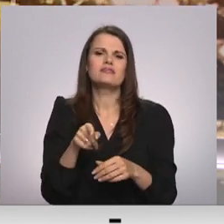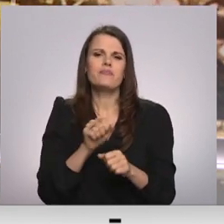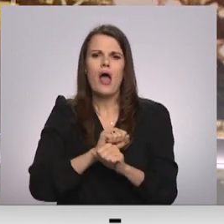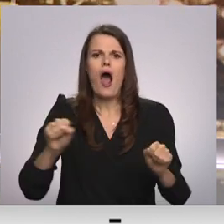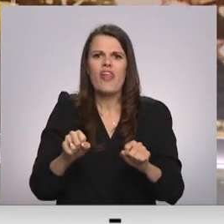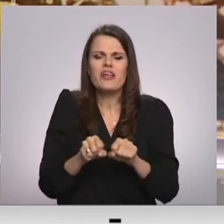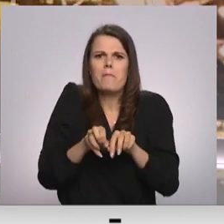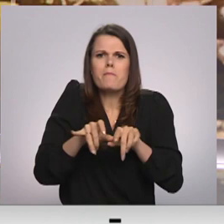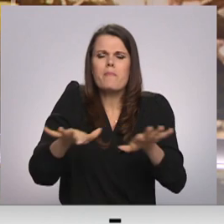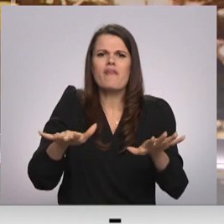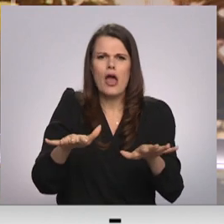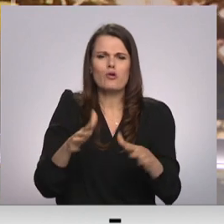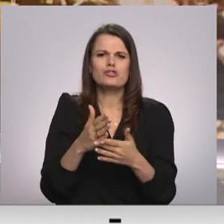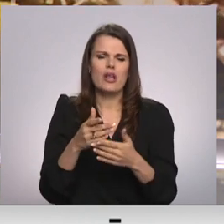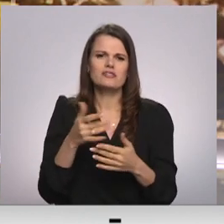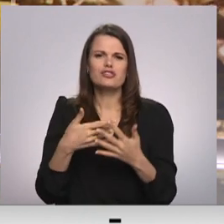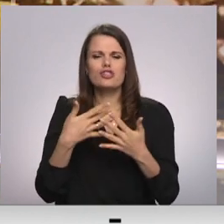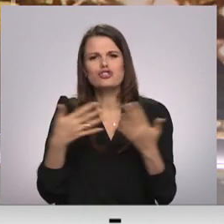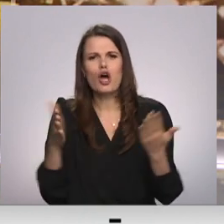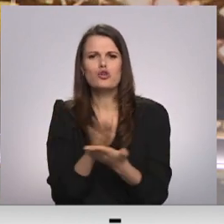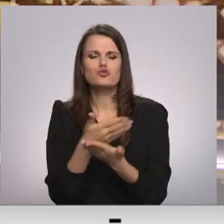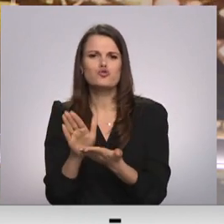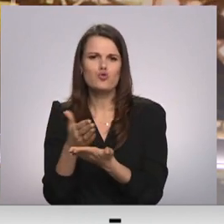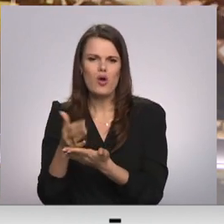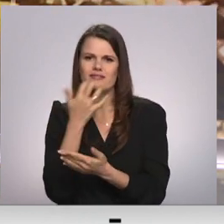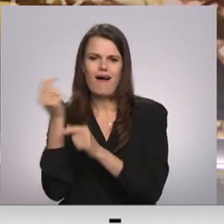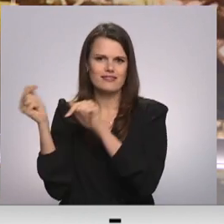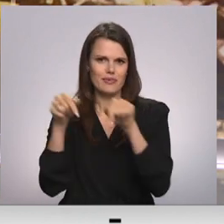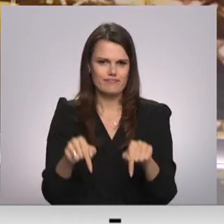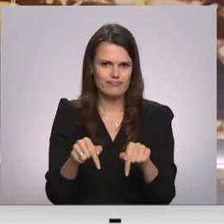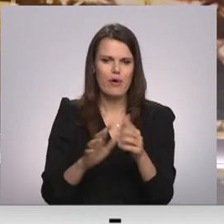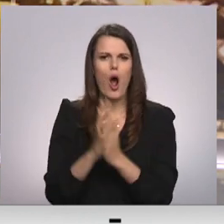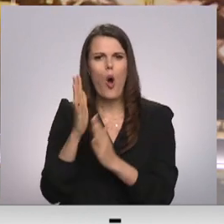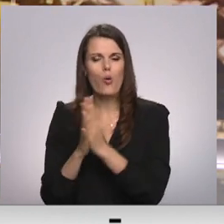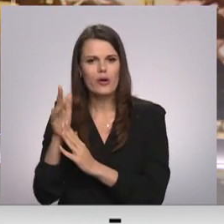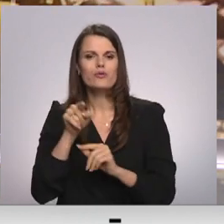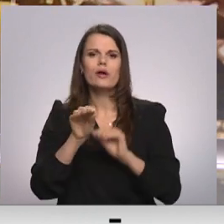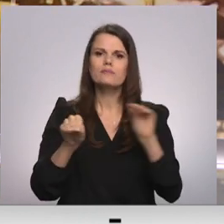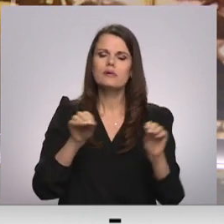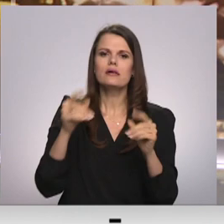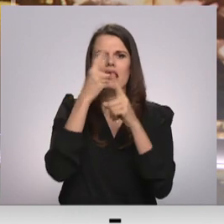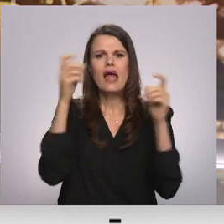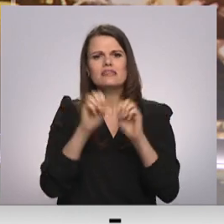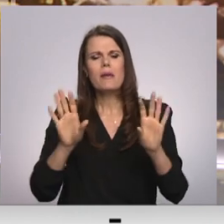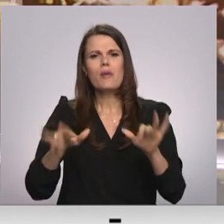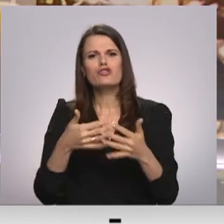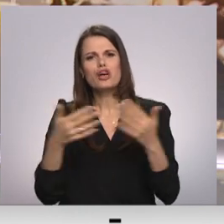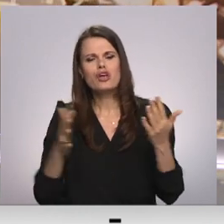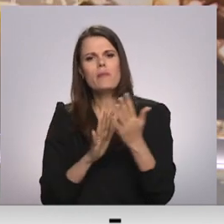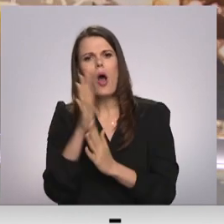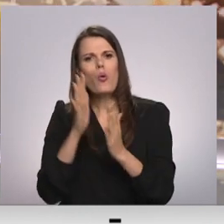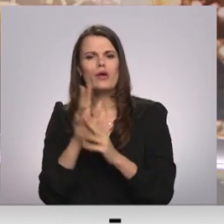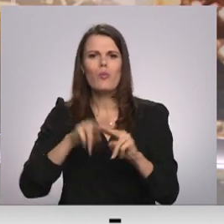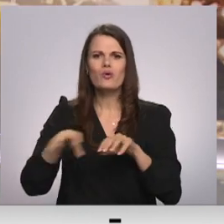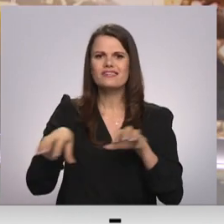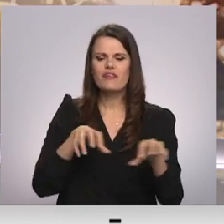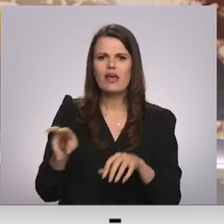uzmanība šogad pievērsīs projekts – dabas koncertzāle. Visā Latvijā izvietot jauni vidas objekti par invazīvajiem augiem un dzīvniekiem, beidojot tādu